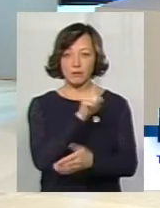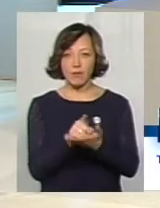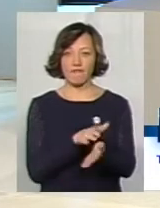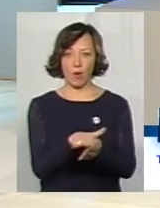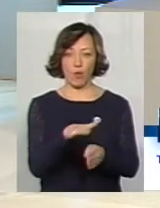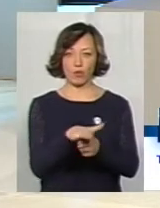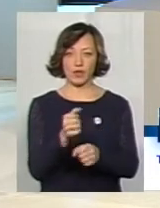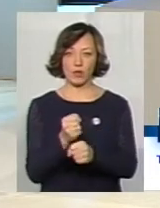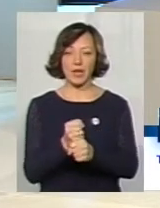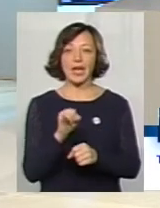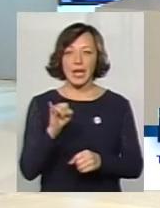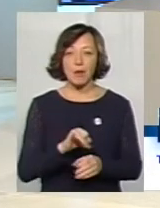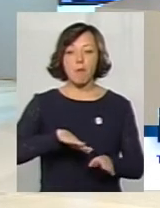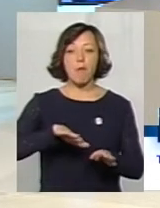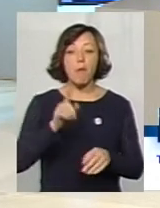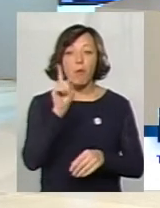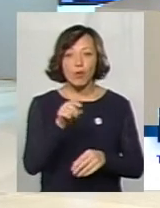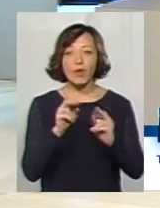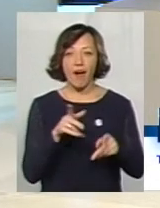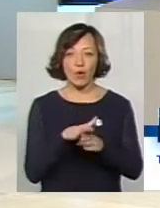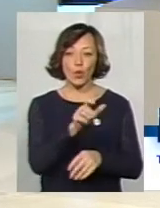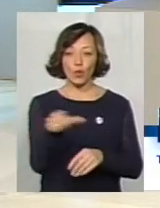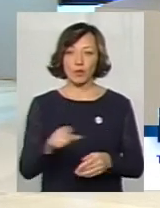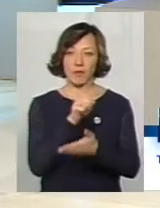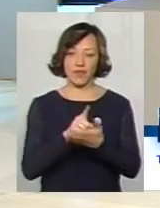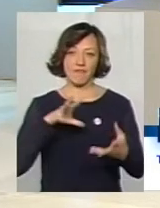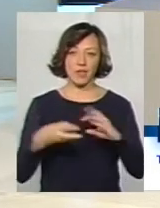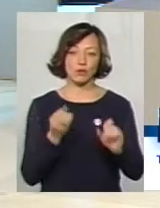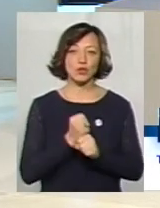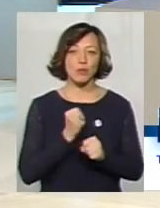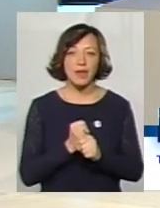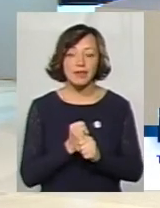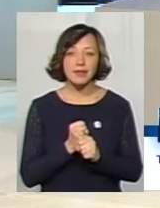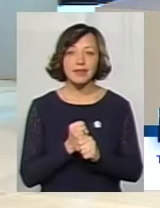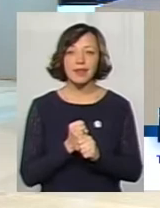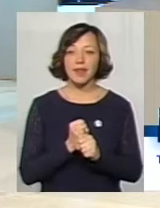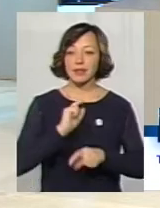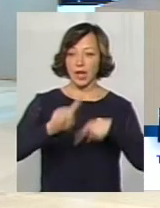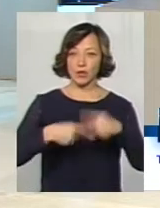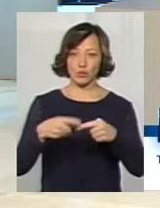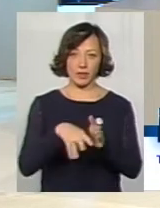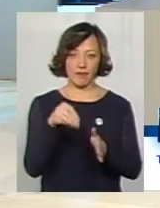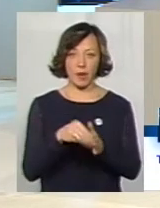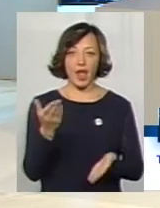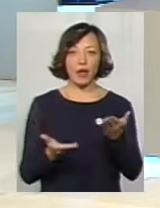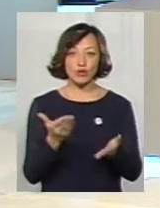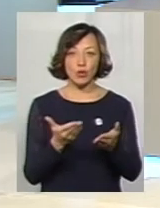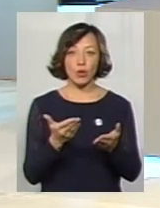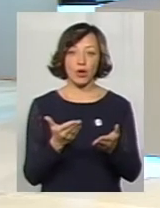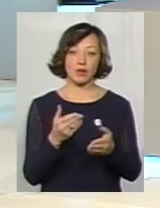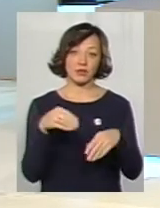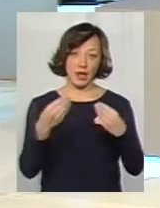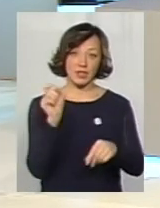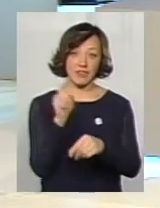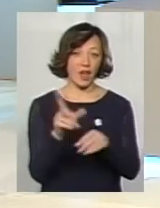зобов'язаний їх робити. І по тому, як він їх виконує, мешканці повинні робити висновок на, скажімо, на наступних виборах. Якщо вони йому поставили